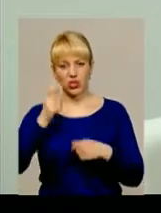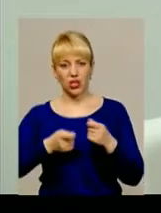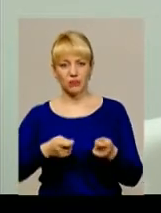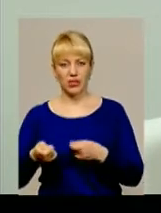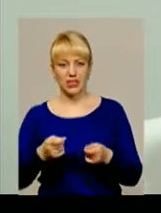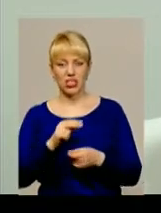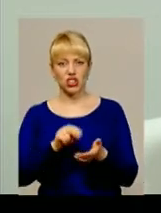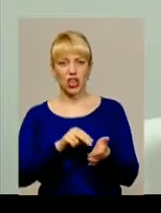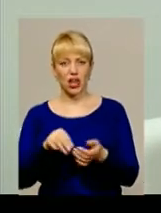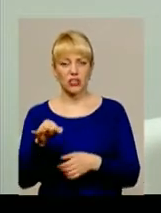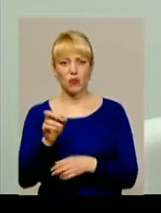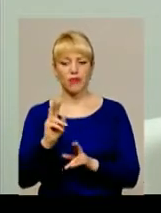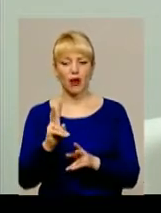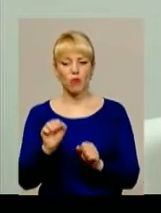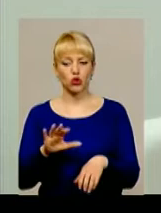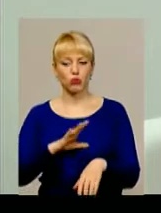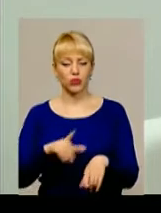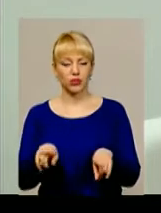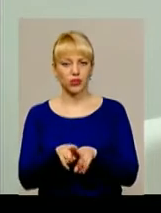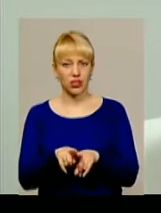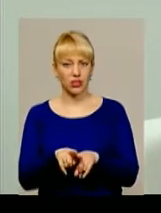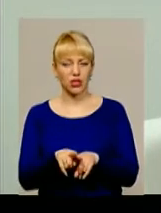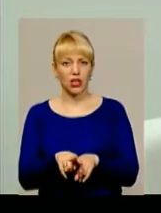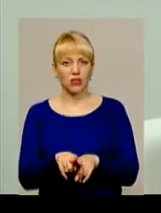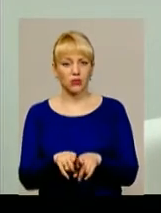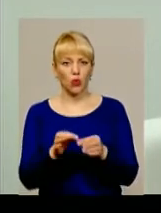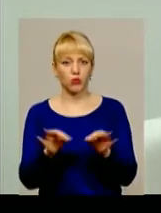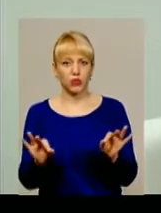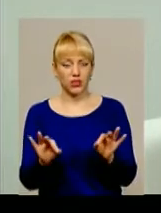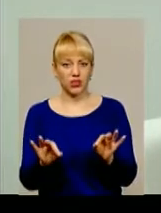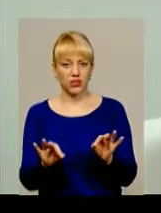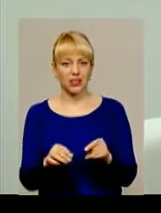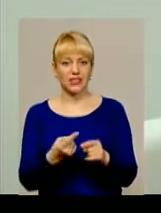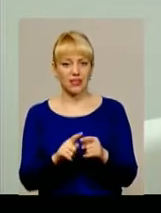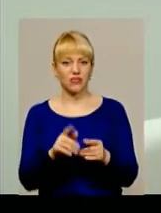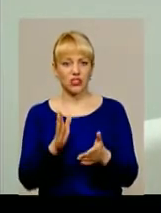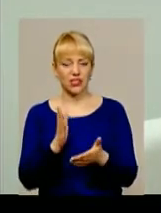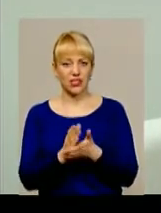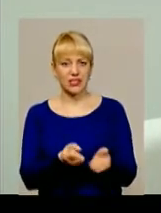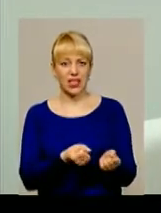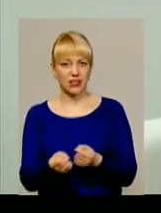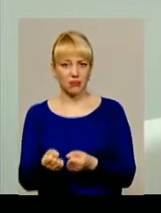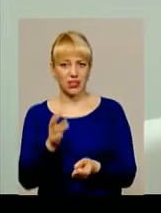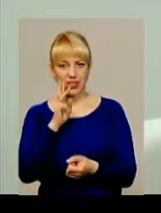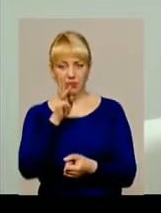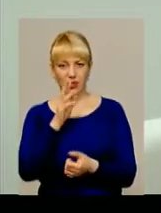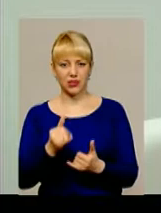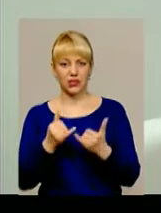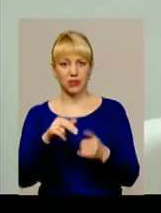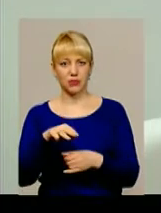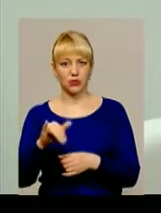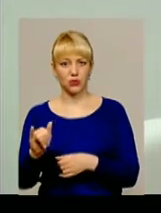Черкаської області. Як можна було до такого допустити? Є затримка заробітної плати для професійно